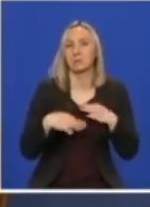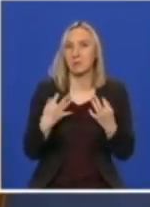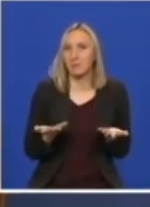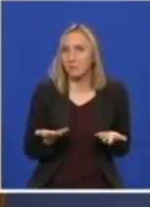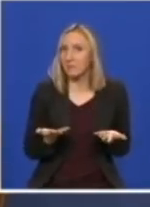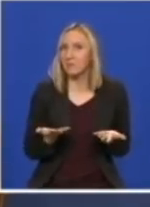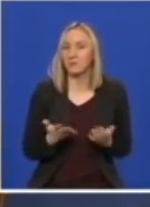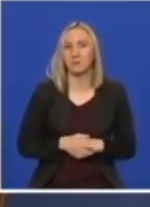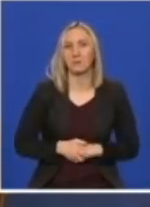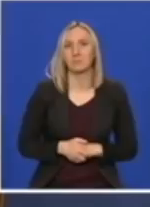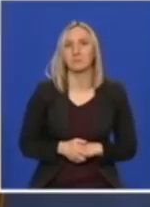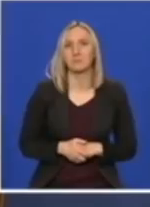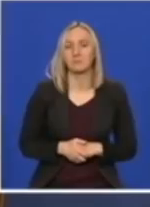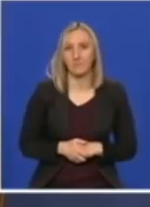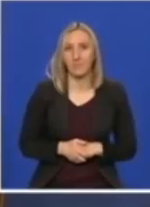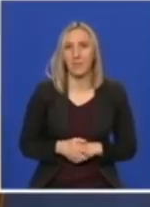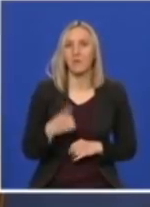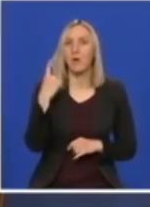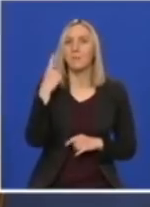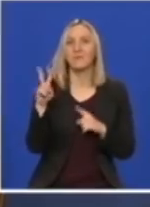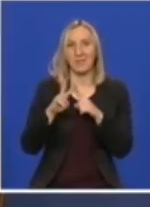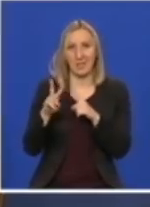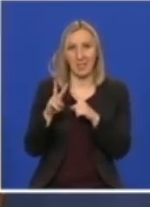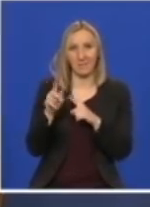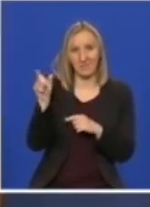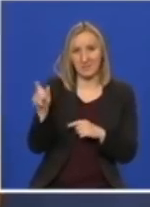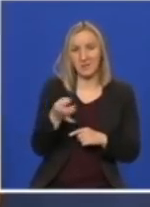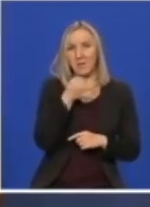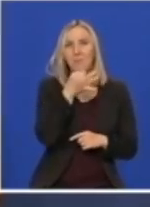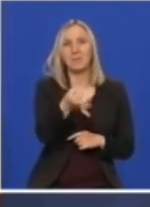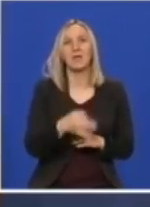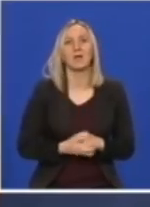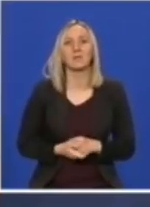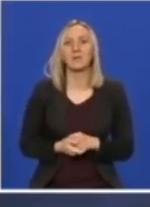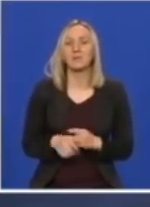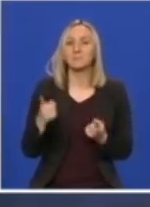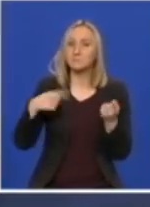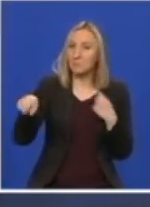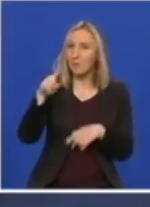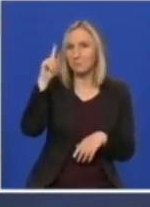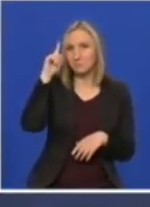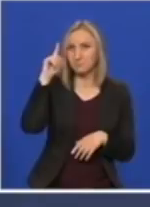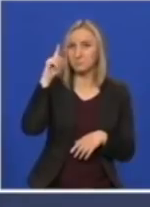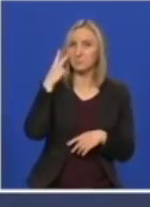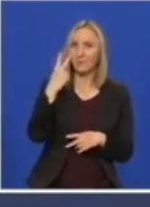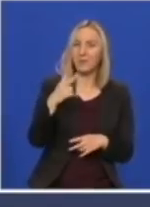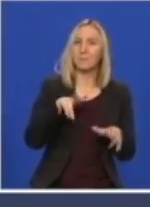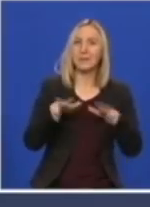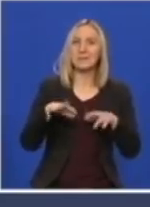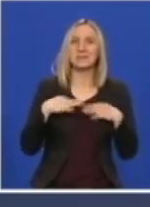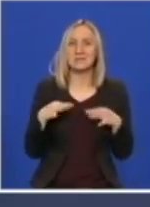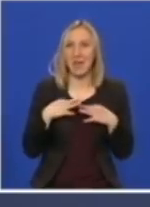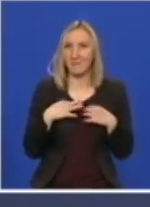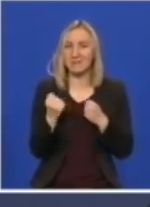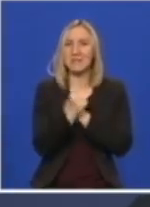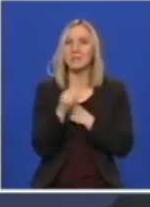Hvala vam, imamo pitanje sa prve televizije. Dobar dan, Filip Vidević, prva televizija. Svedoci smo da je ministar zdravlja, Zlatibor Lončar, ako se